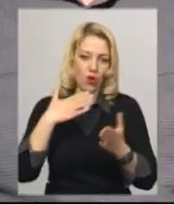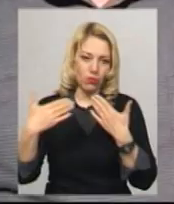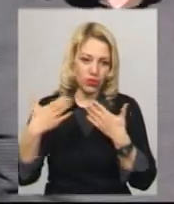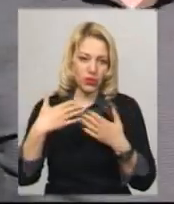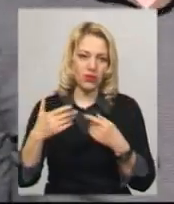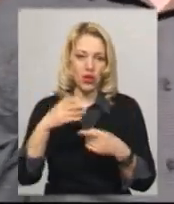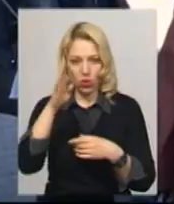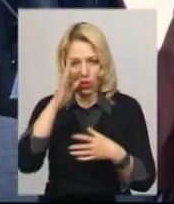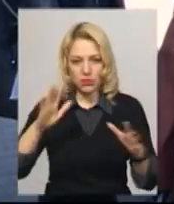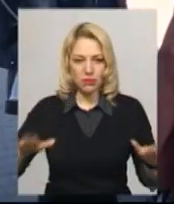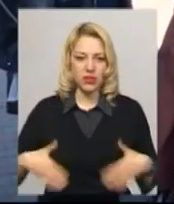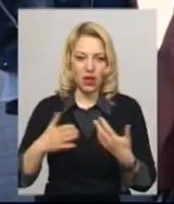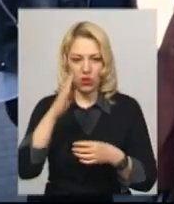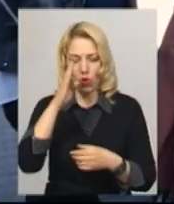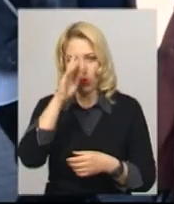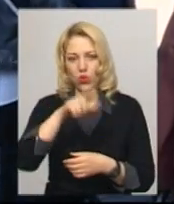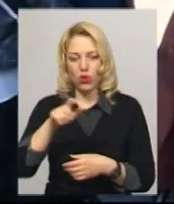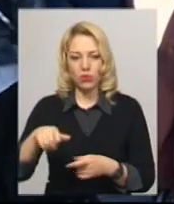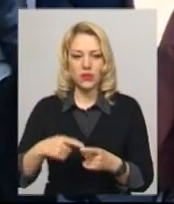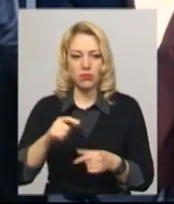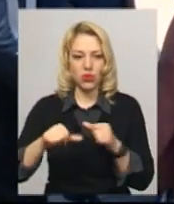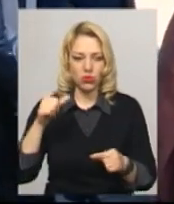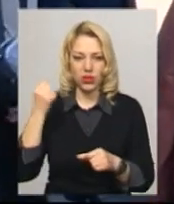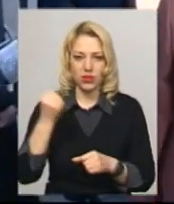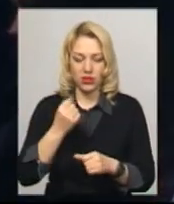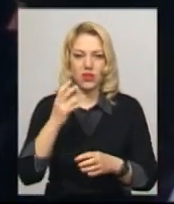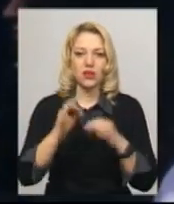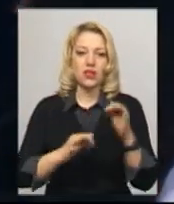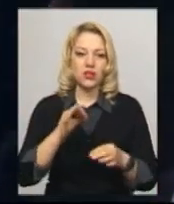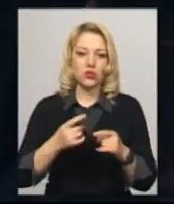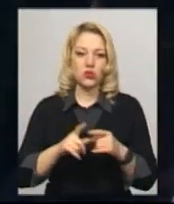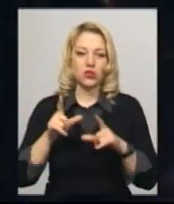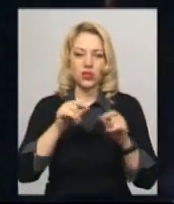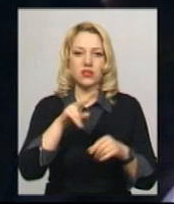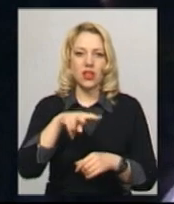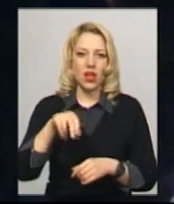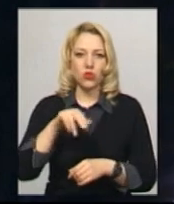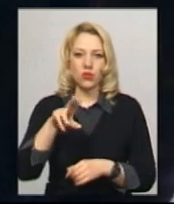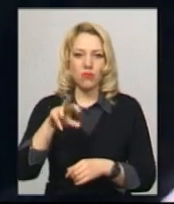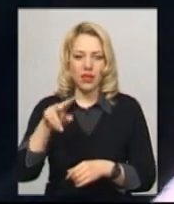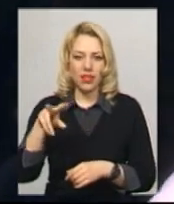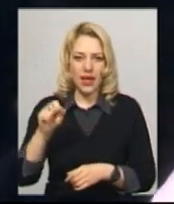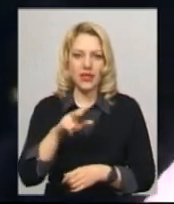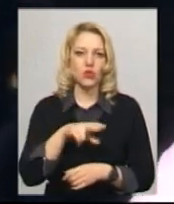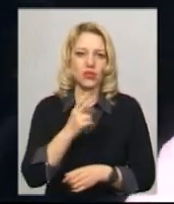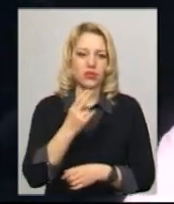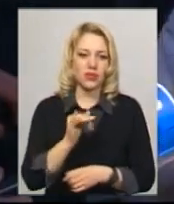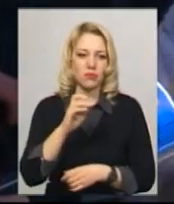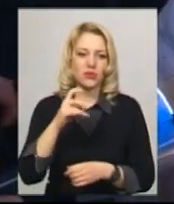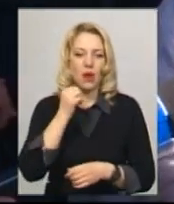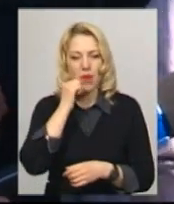настрій хлопців. Минулої неділі до Москви на суд військовополонених моряків їздила і Людмила Цибізова, бабуся